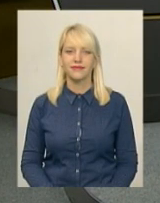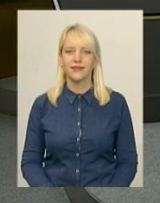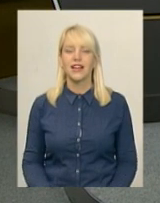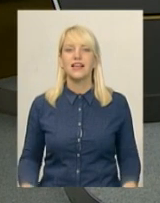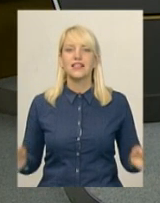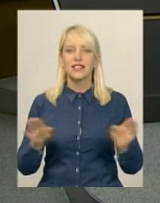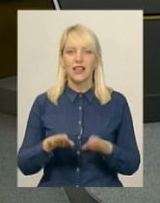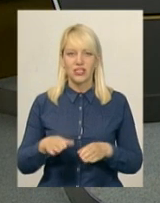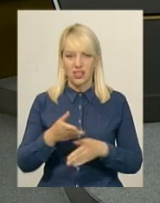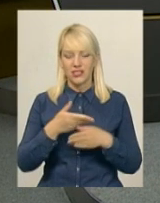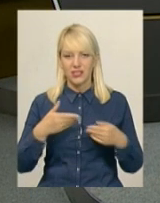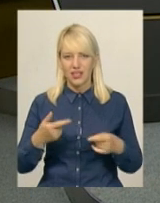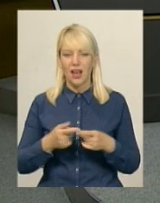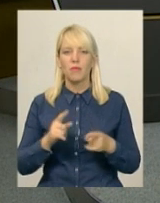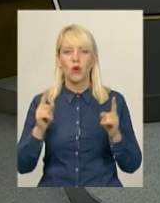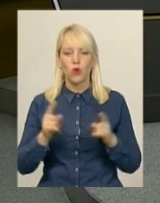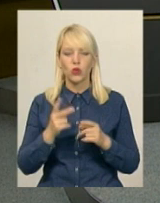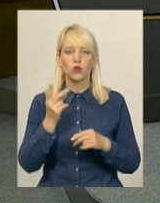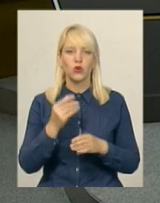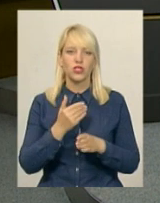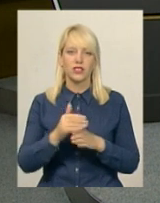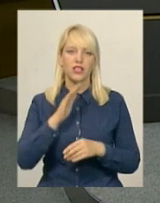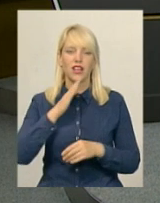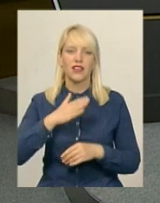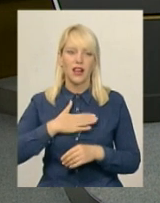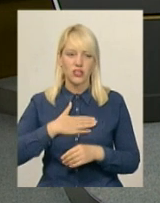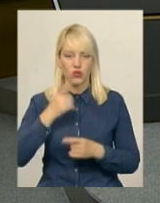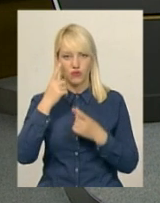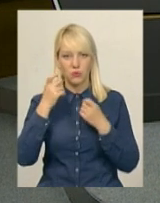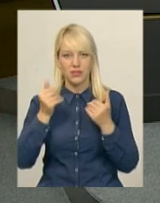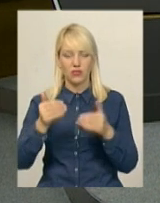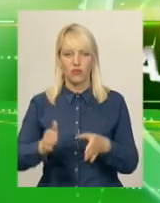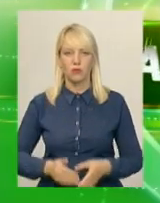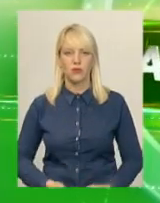Залишайтеся з нами. Зараз коротко про другу частину нашого інформаційного випуску.